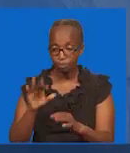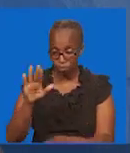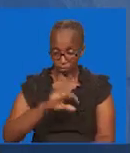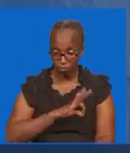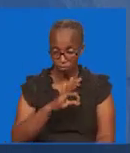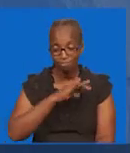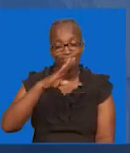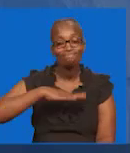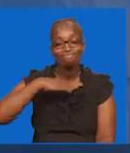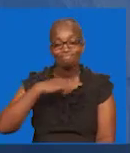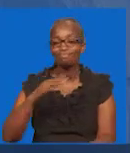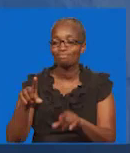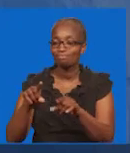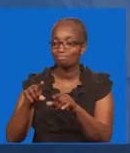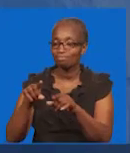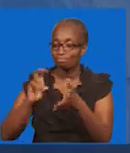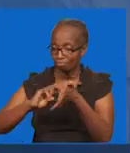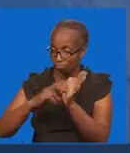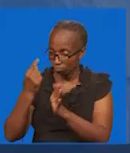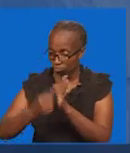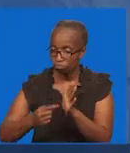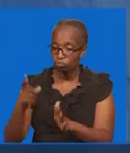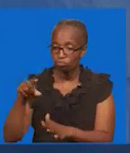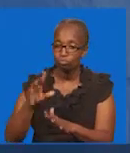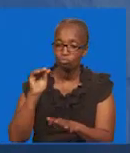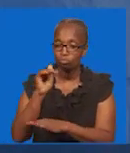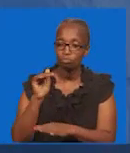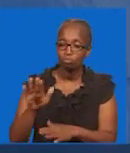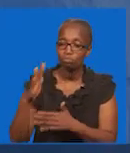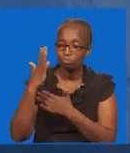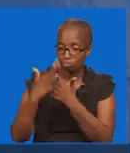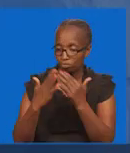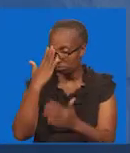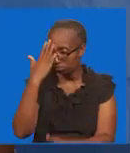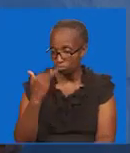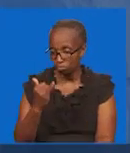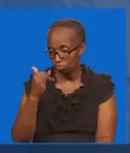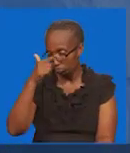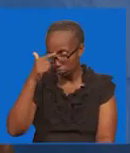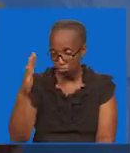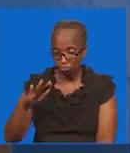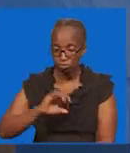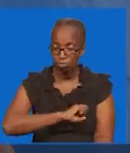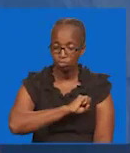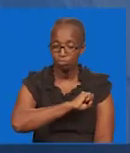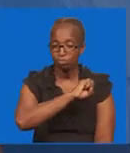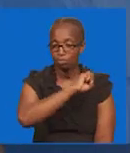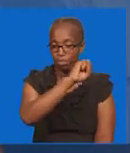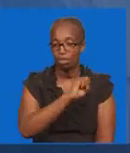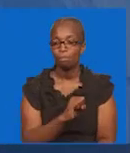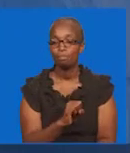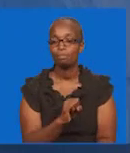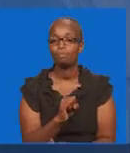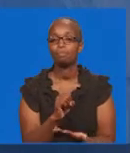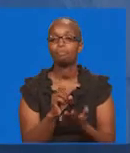Ujua kwamba Ata akifa Hivyo ndivyo itakavyo kuwa Utaukumiwa Ni kwa sababu yake Kwa sababu ya nafsi yake